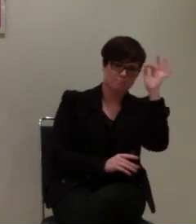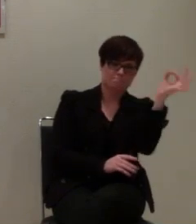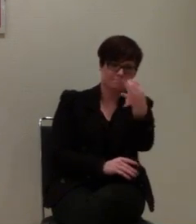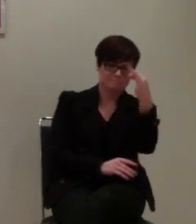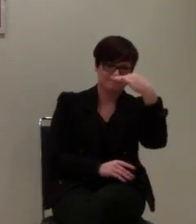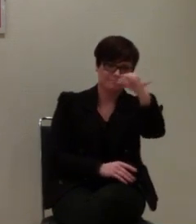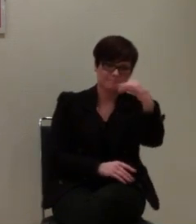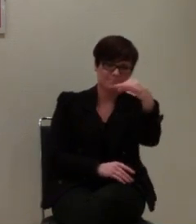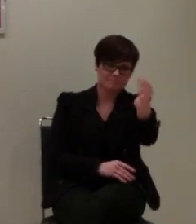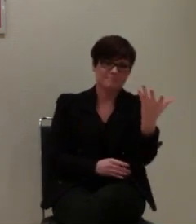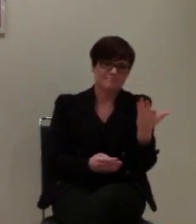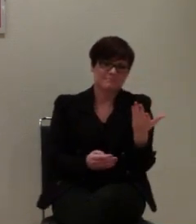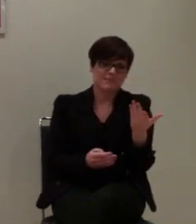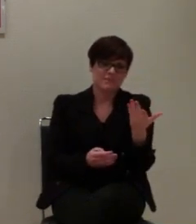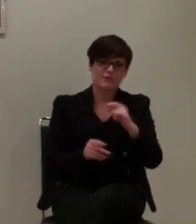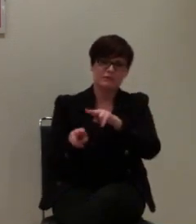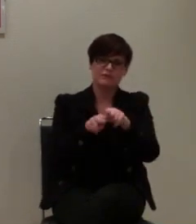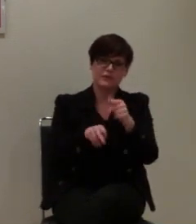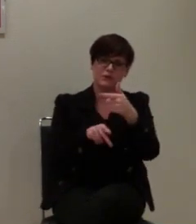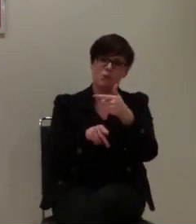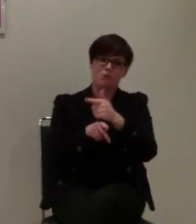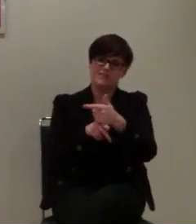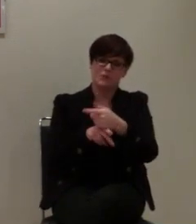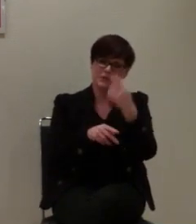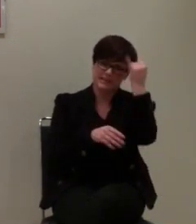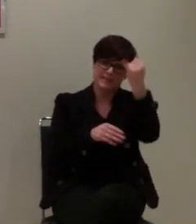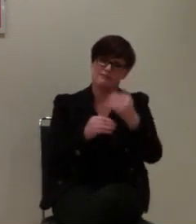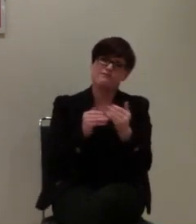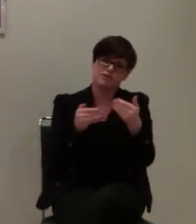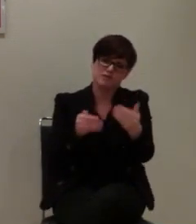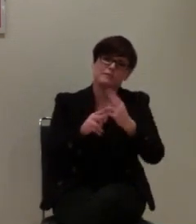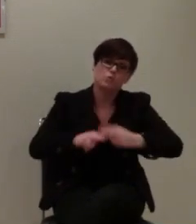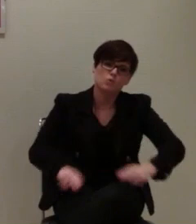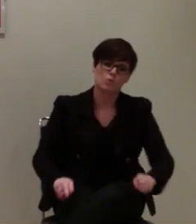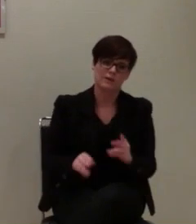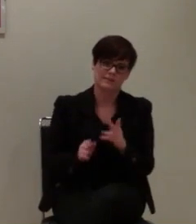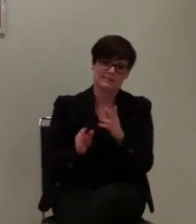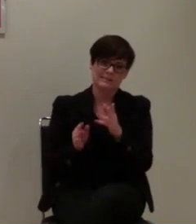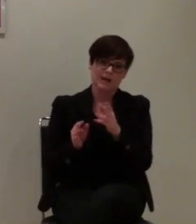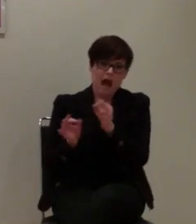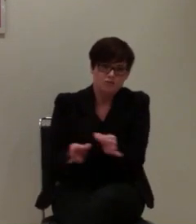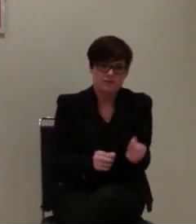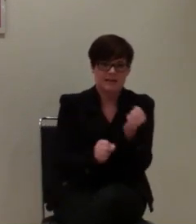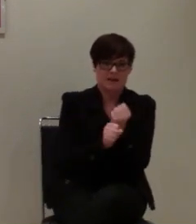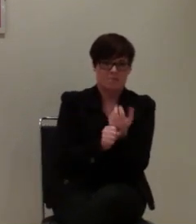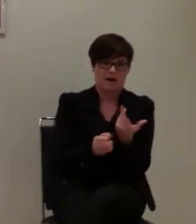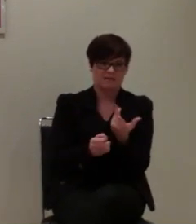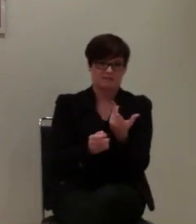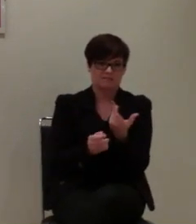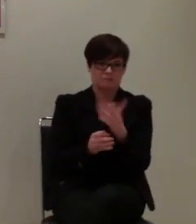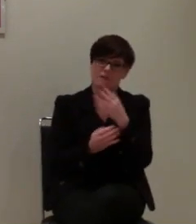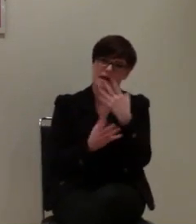Video-Idee, die ich recht gut finde, verschieben, und das mit Ruhe machen, damit es was Anständiges gibt.